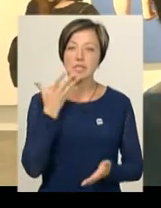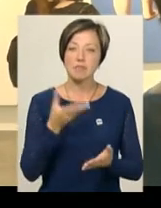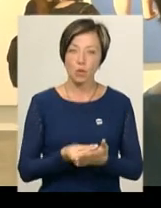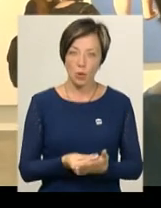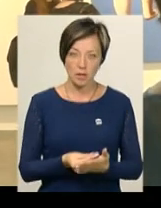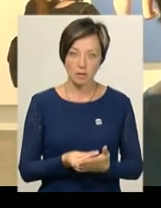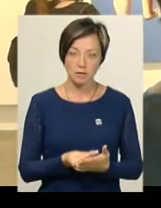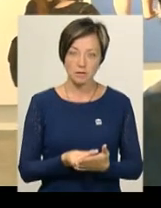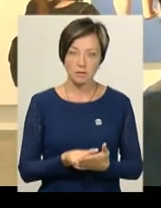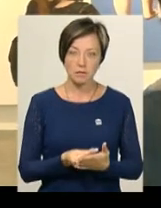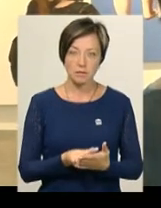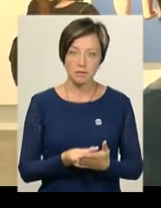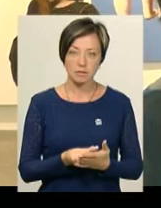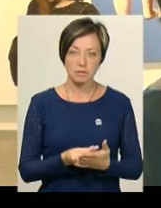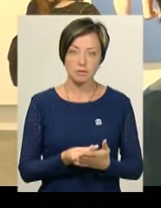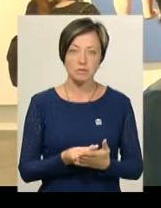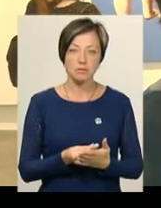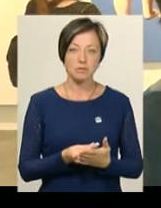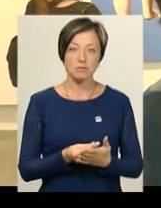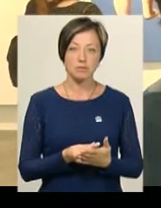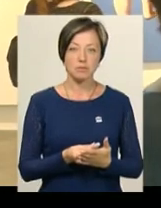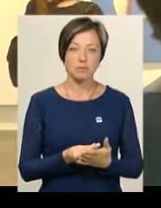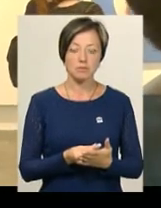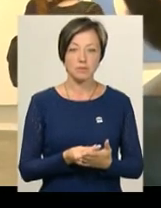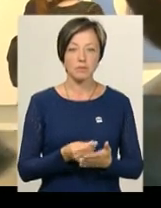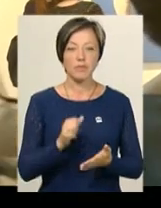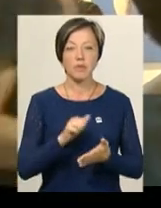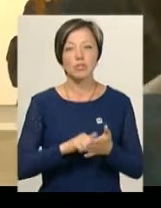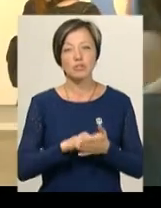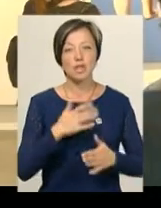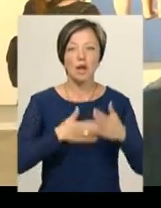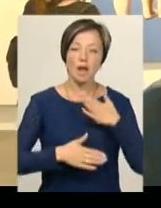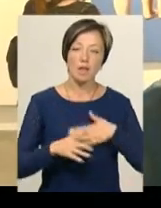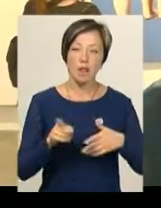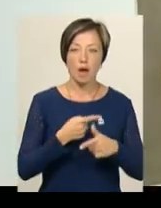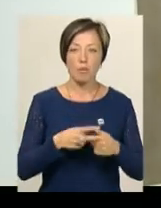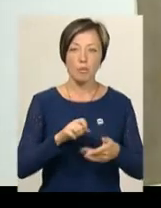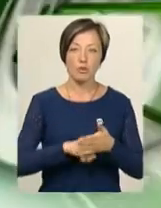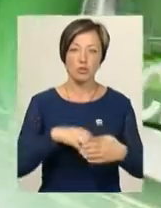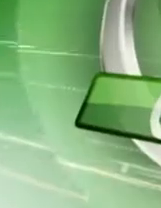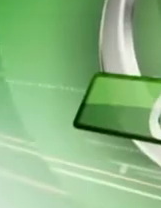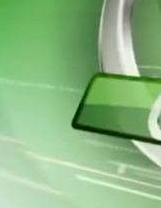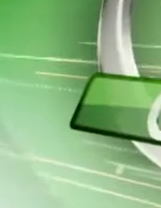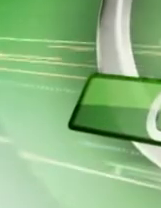причини радіти або причини сумувати.